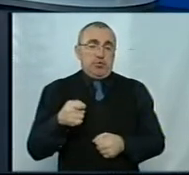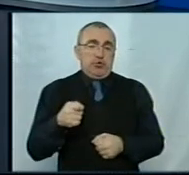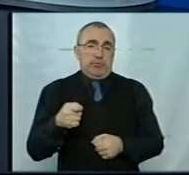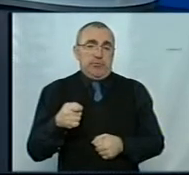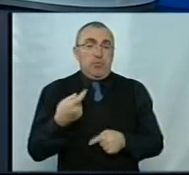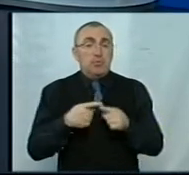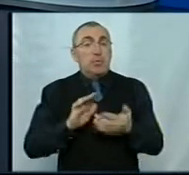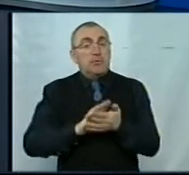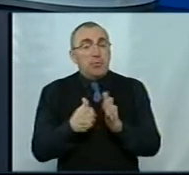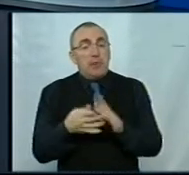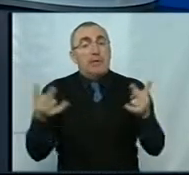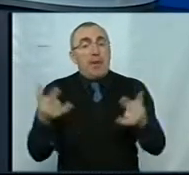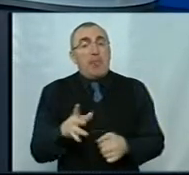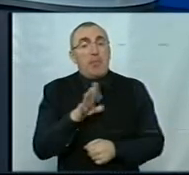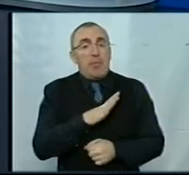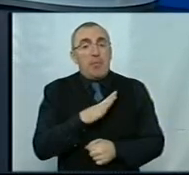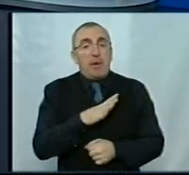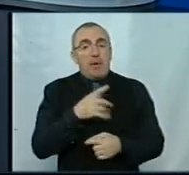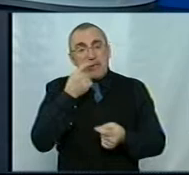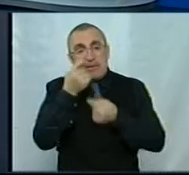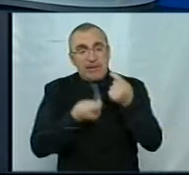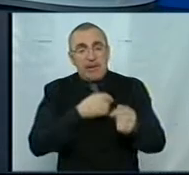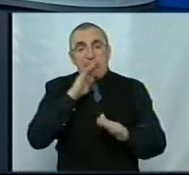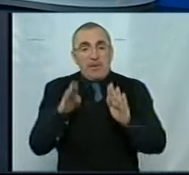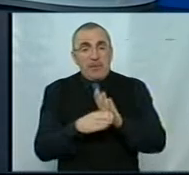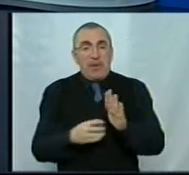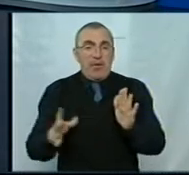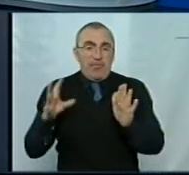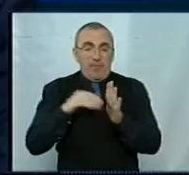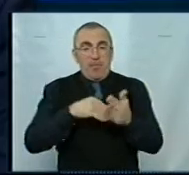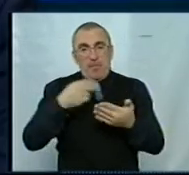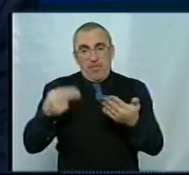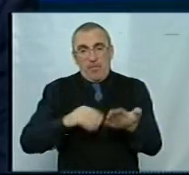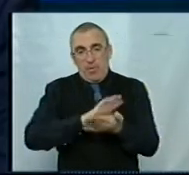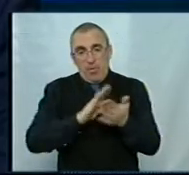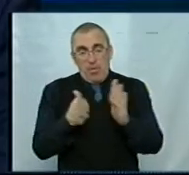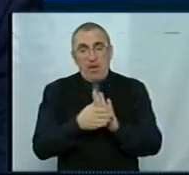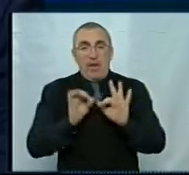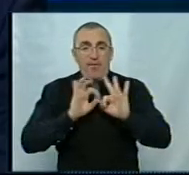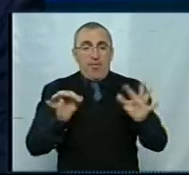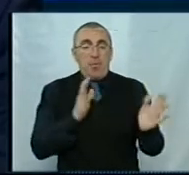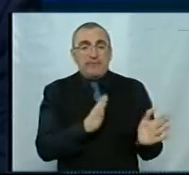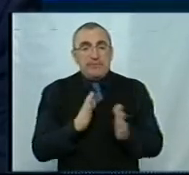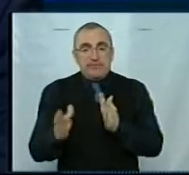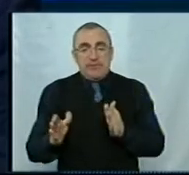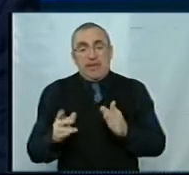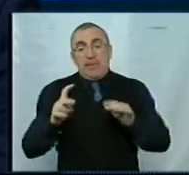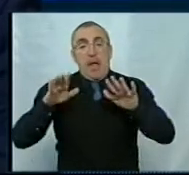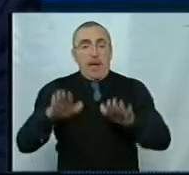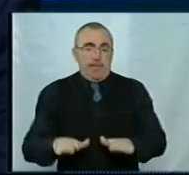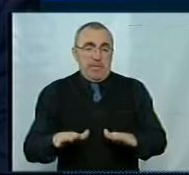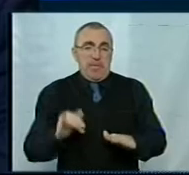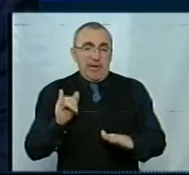цю ситуацію треба було деталізувати під час підключення договорів з медичними інформаційними системами безпосередньо місця, і